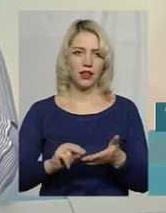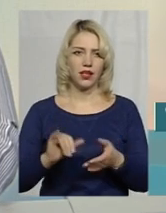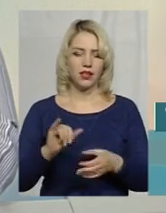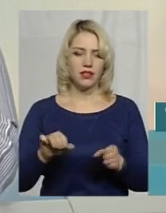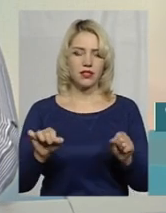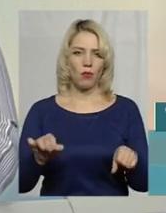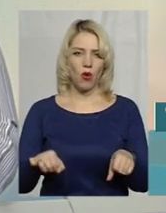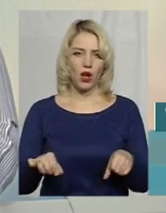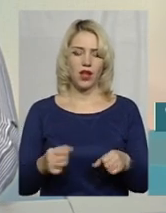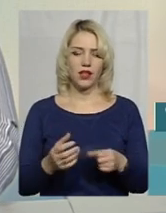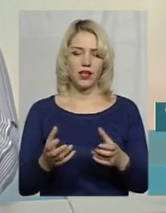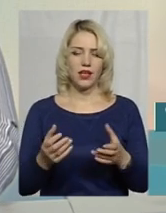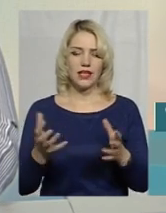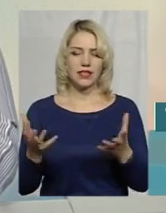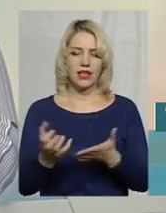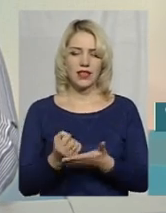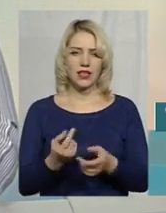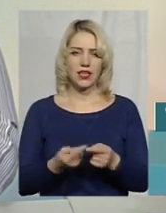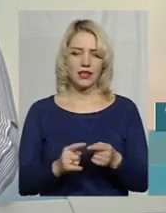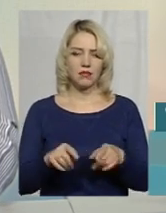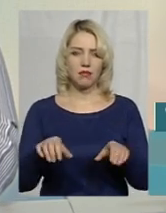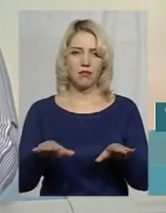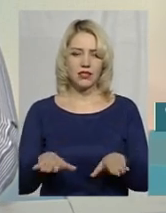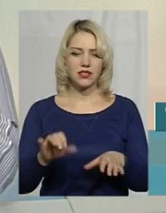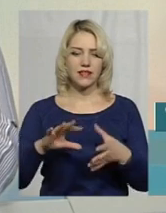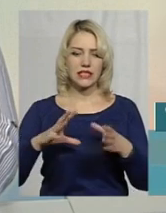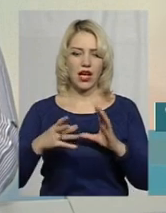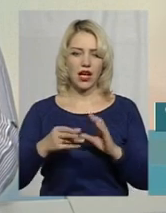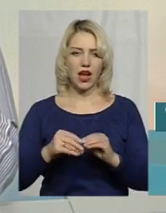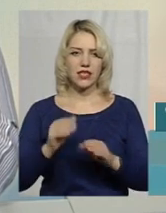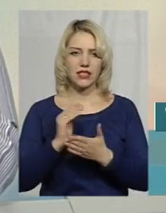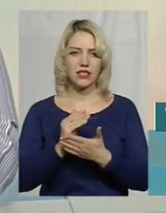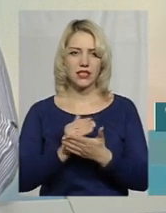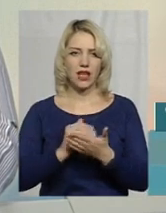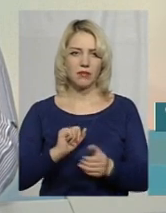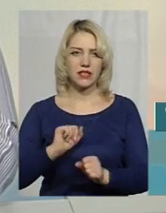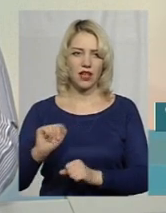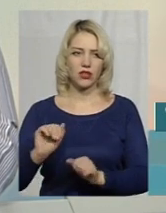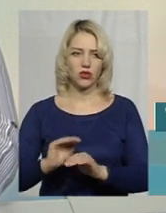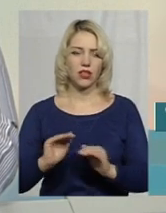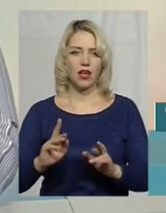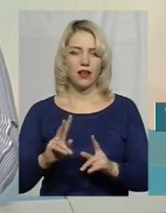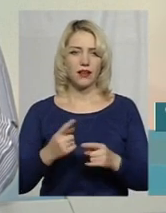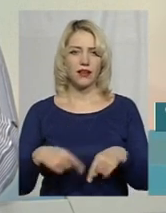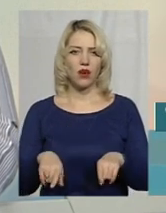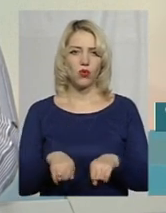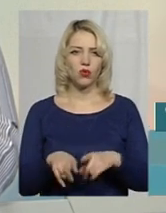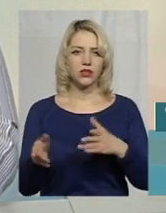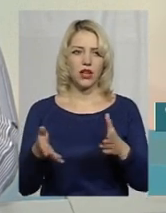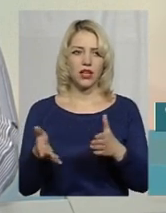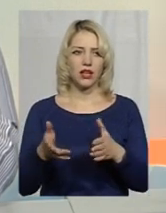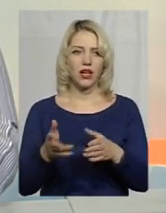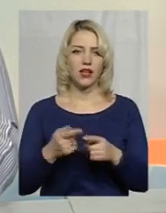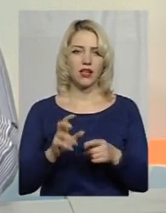змогли знайти її місце в загальній системі захисту дітей, як таку, як